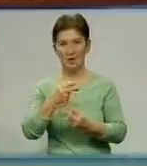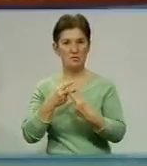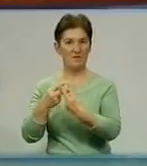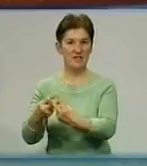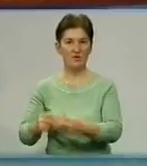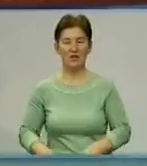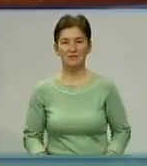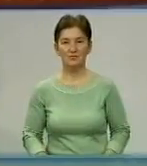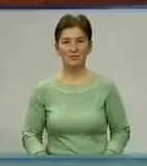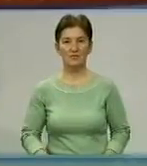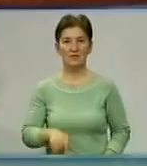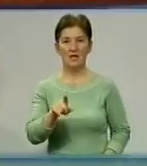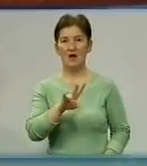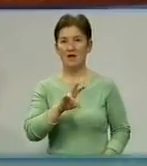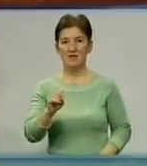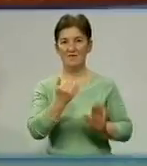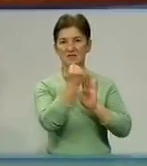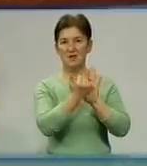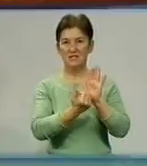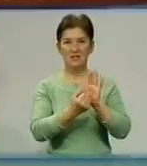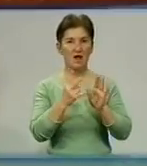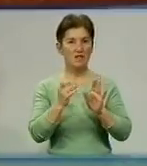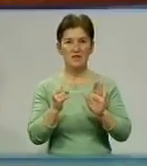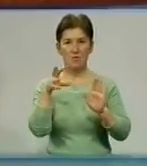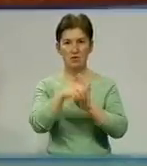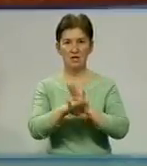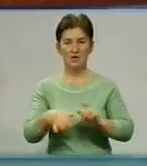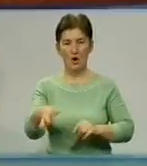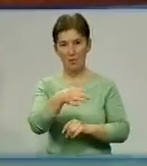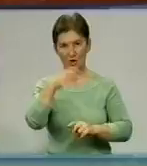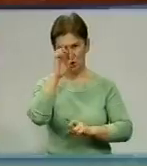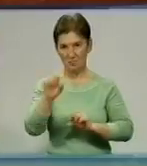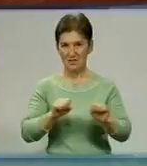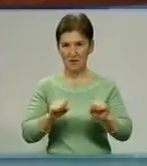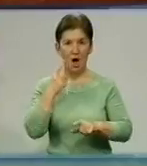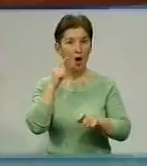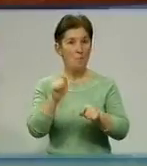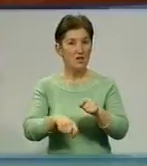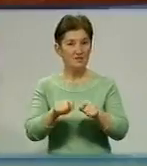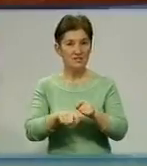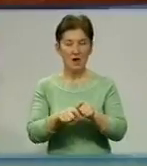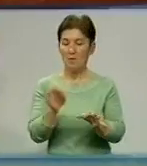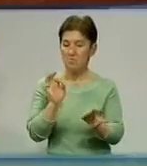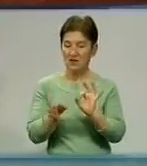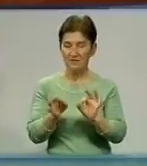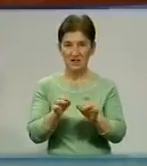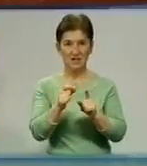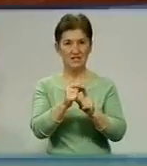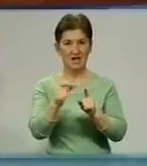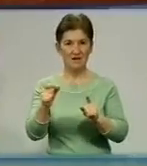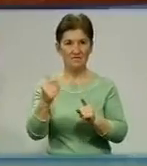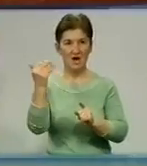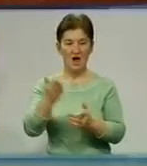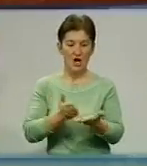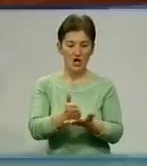Відписки не пройдуть. На гарячій лінії голови облдержадміністрації перевіряють правдиві слів чиновників. В